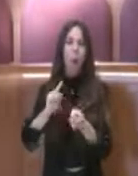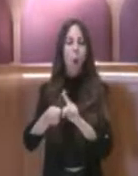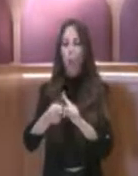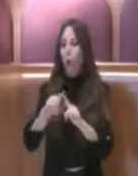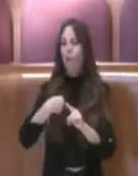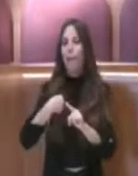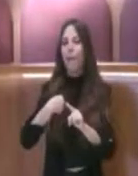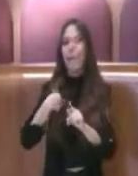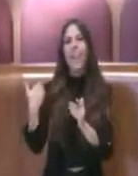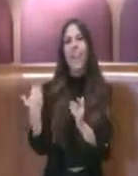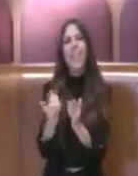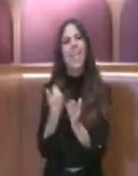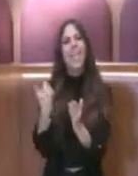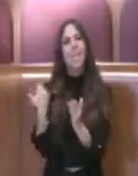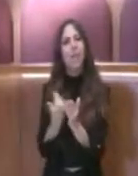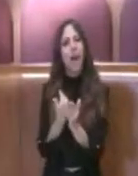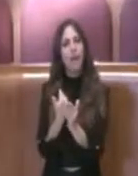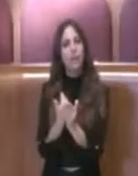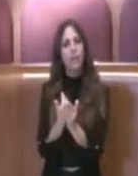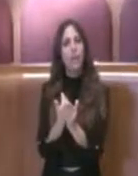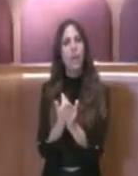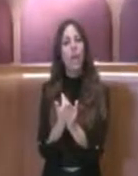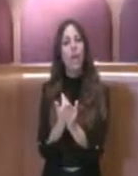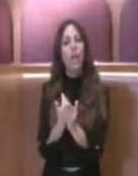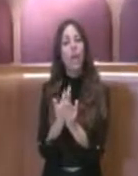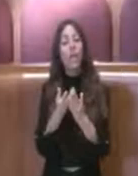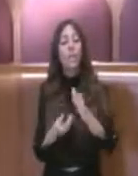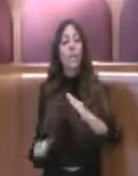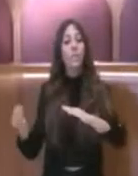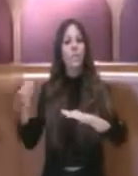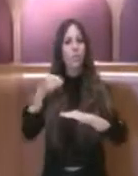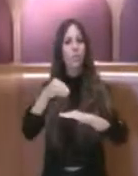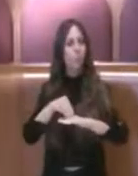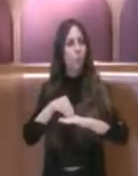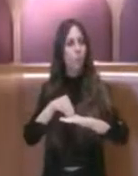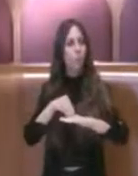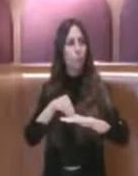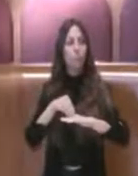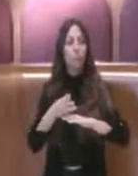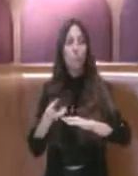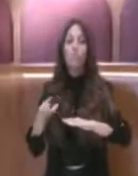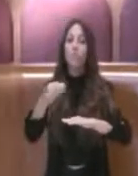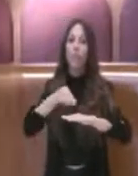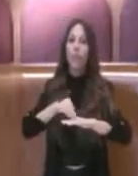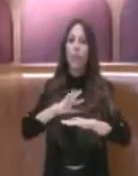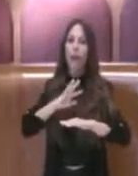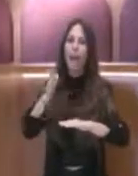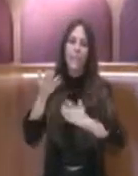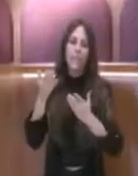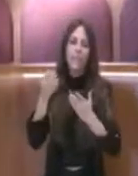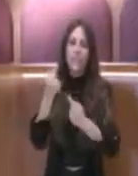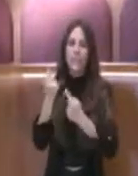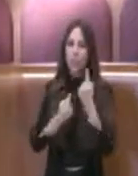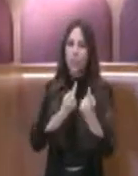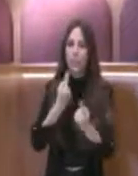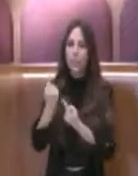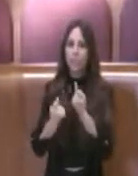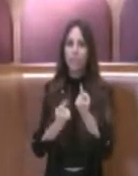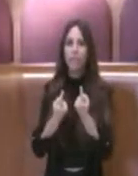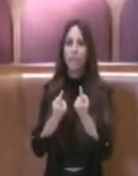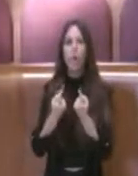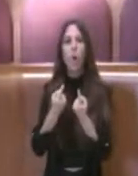2016, a questo si sono andati a sommare altri aspetti come le mancate